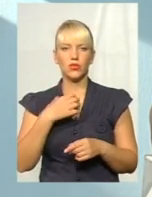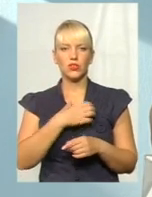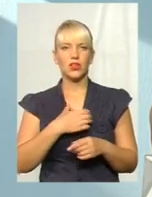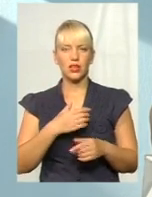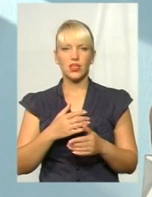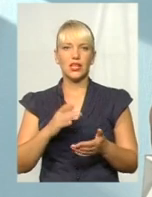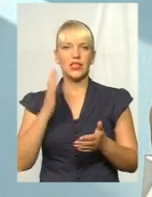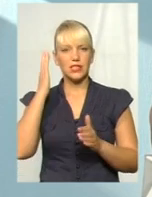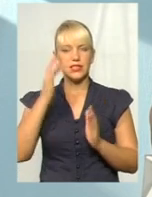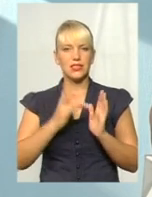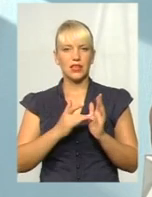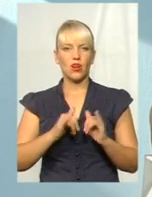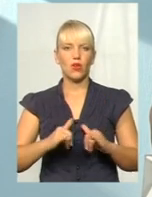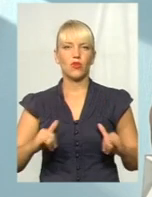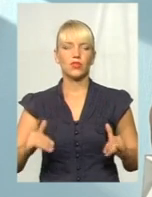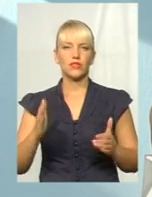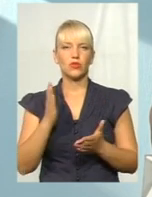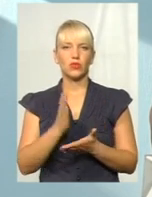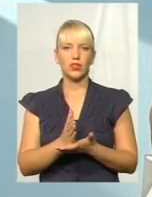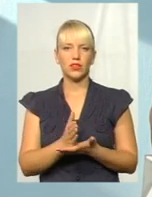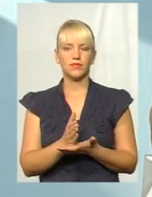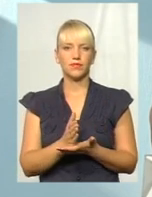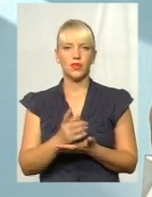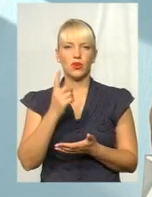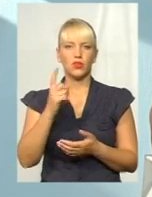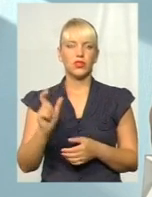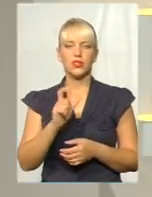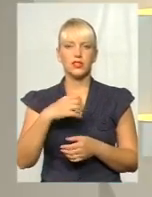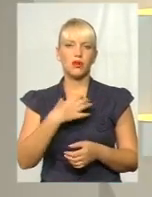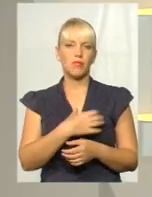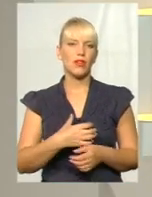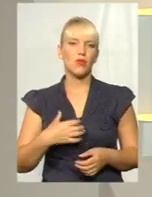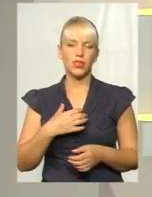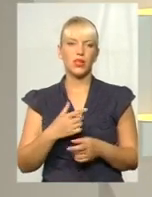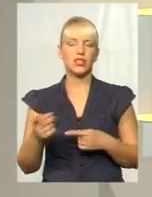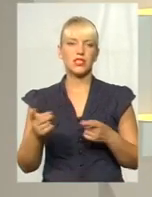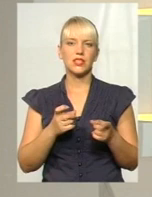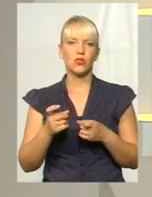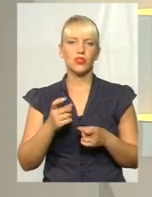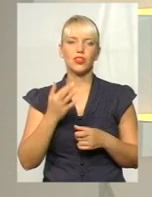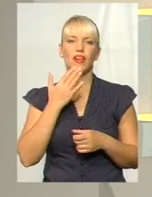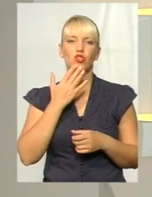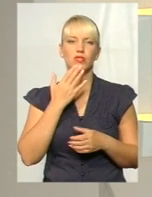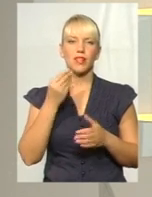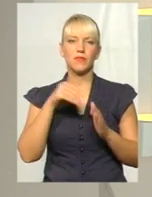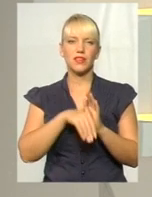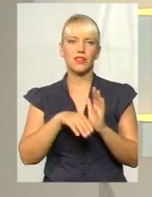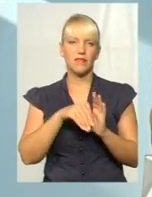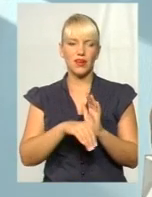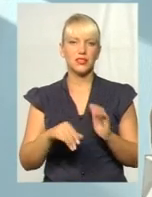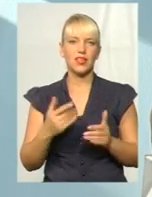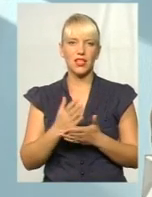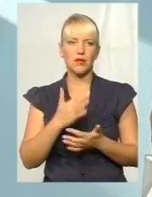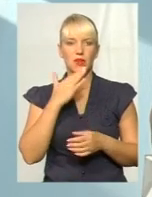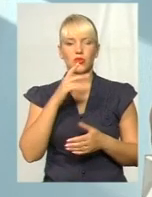розвитку області, є одним з пріоритетів залучення іноземних інвесторів. І є приклади, про які я